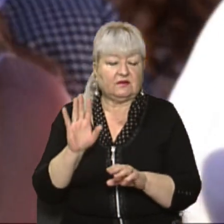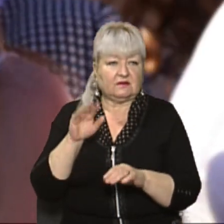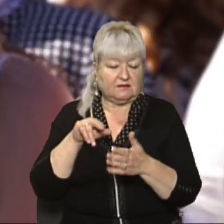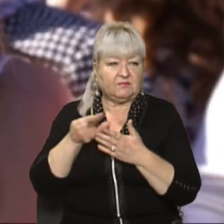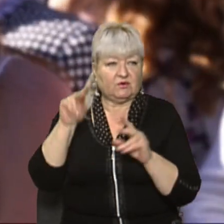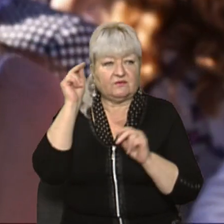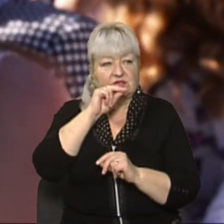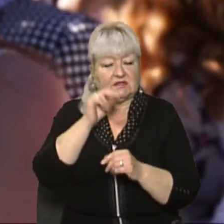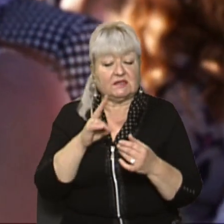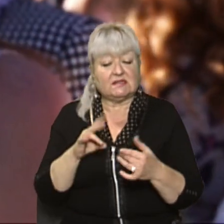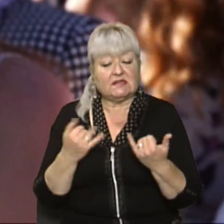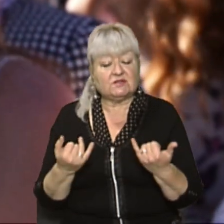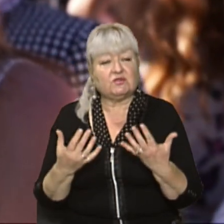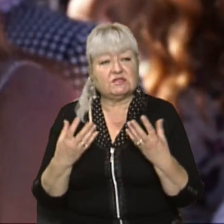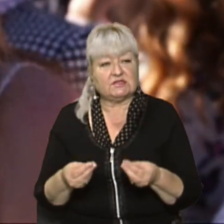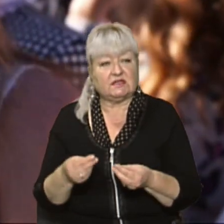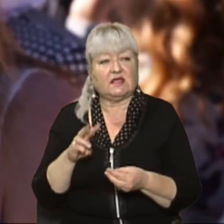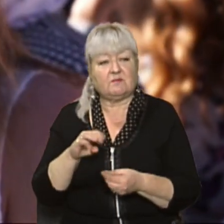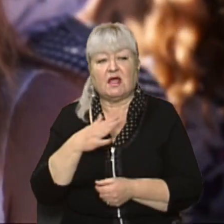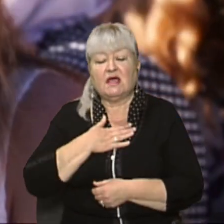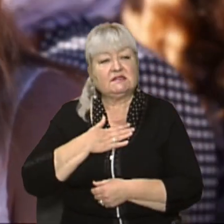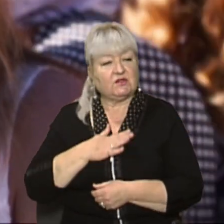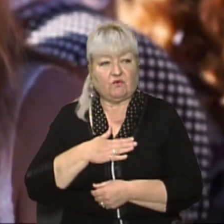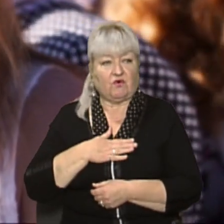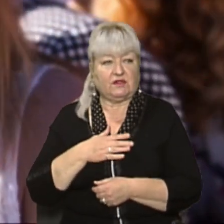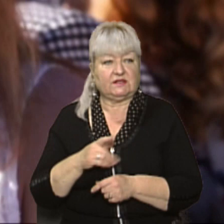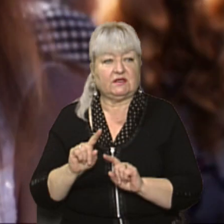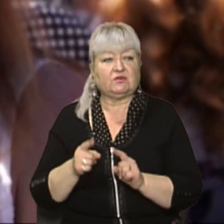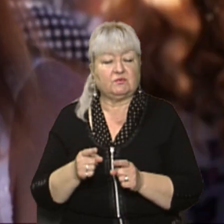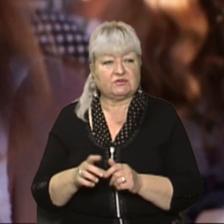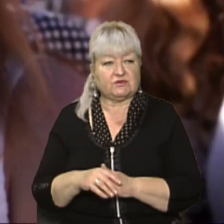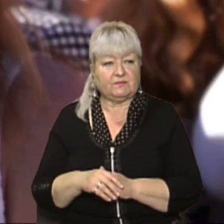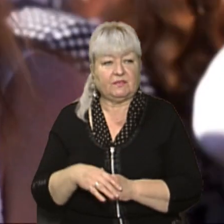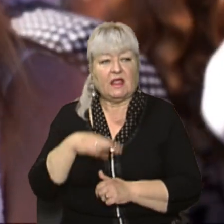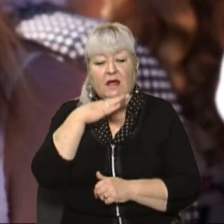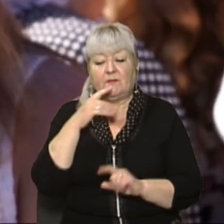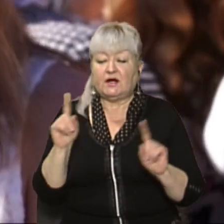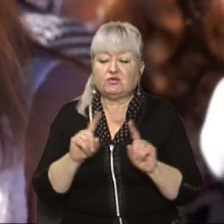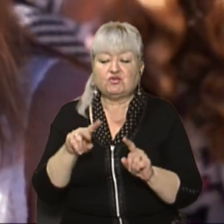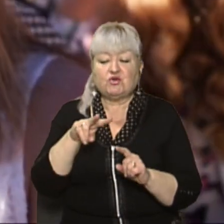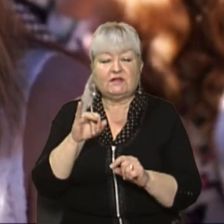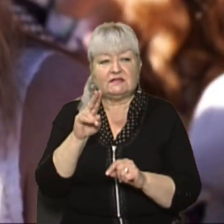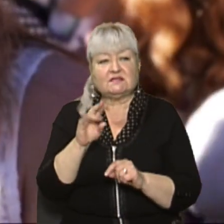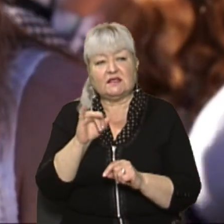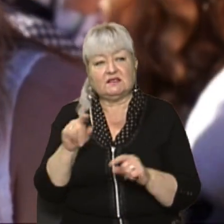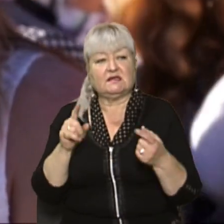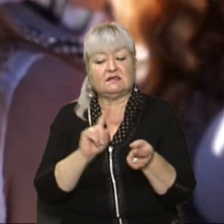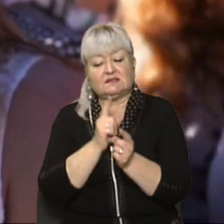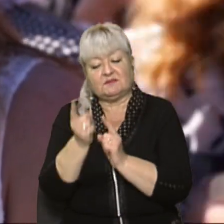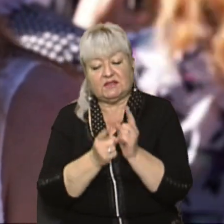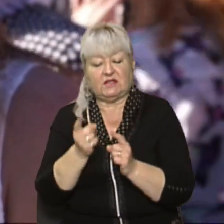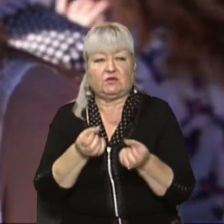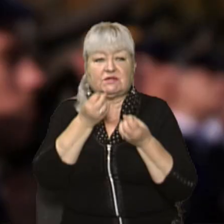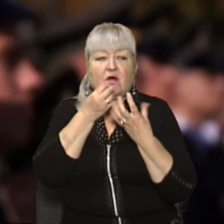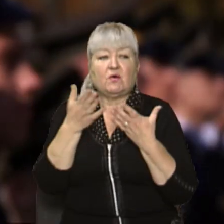І на сьогоднішній день ми задоволені, тому що багато чого в ліцеї змінилося, дуже хороше